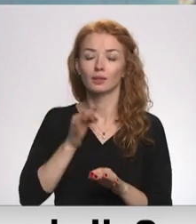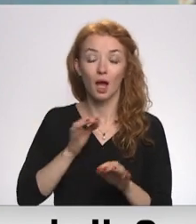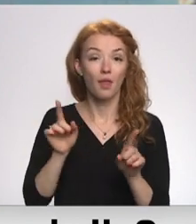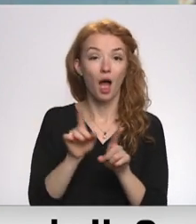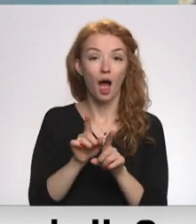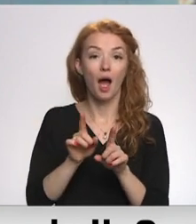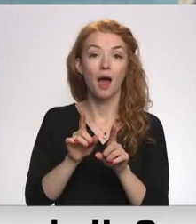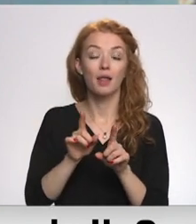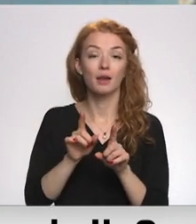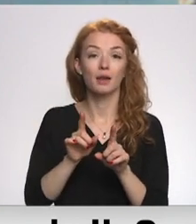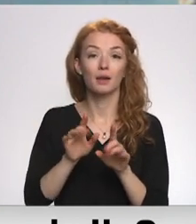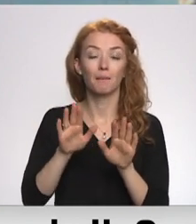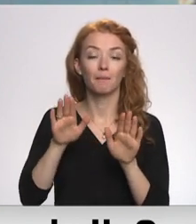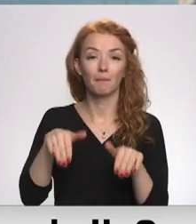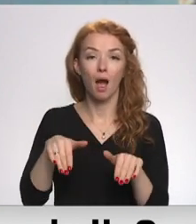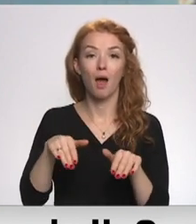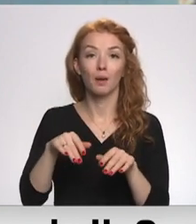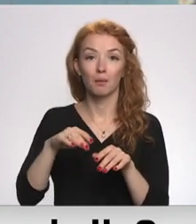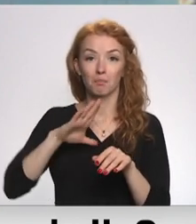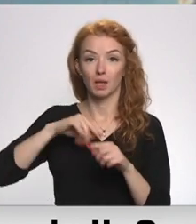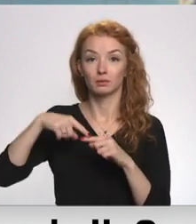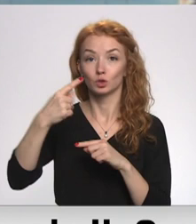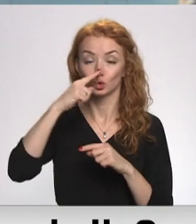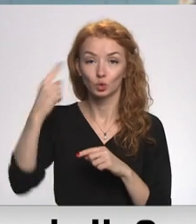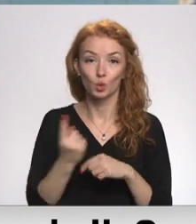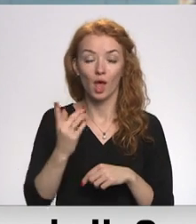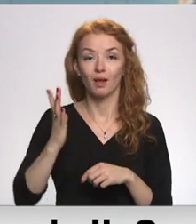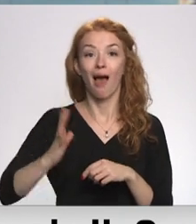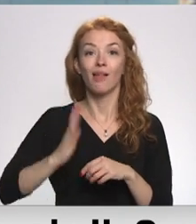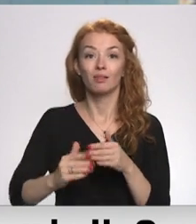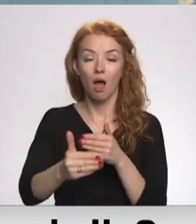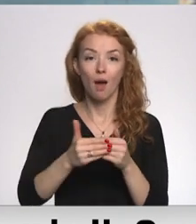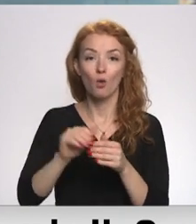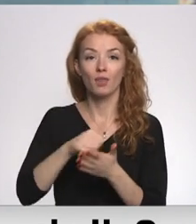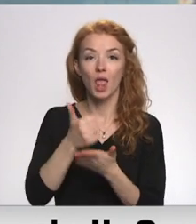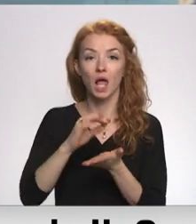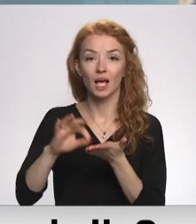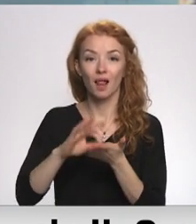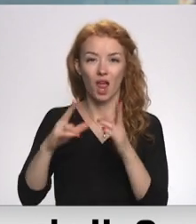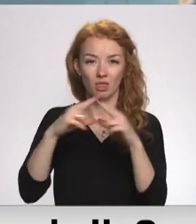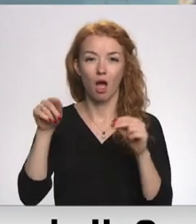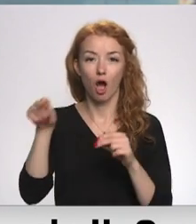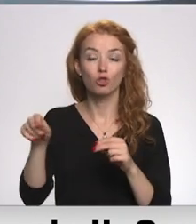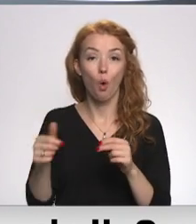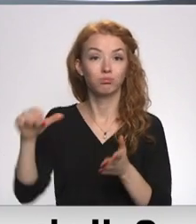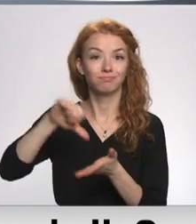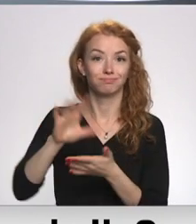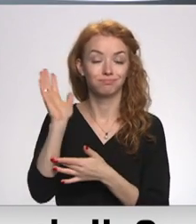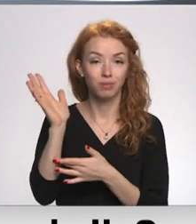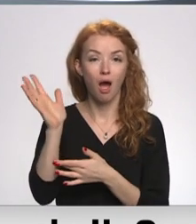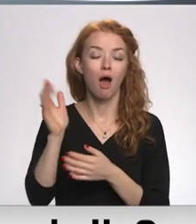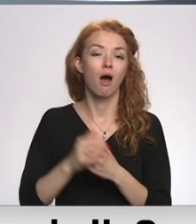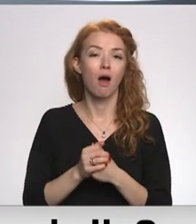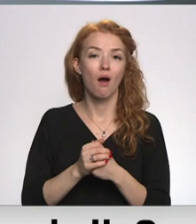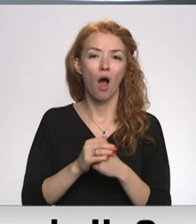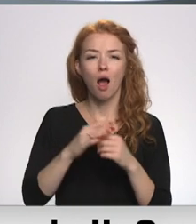pēc nepilnas stundas, laikam, gaidāmo NATO ģenerāla sekretāru uzrunu. Es sarotu, ka nevarat komentēt, kas tur izskanēs,